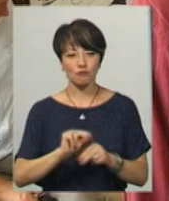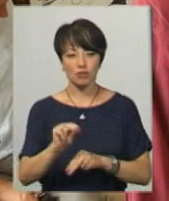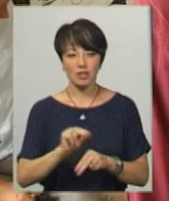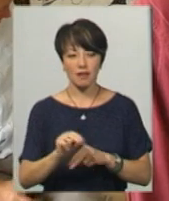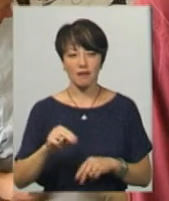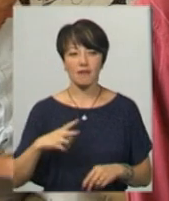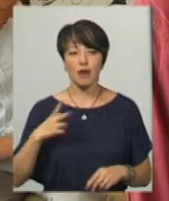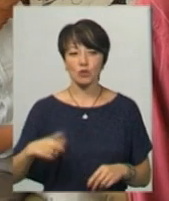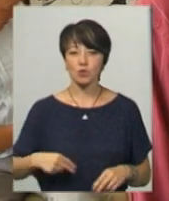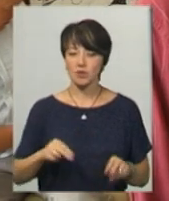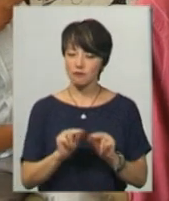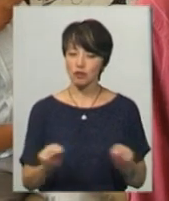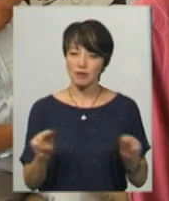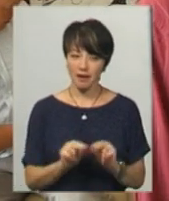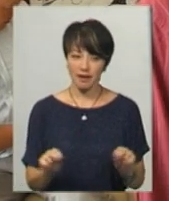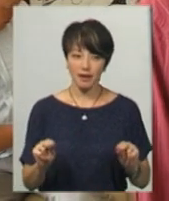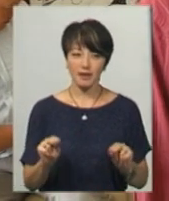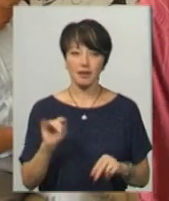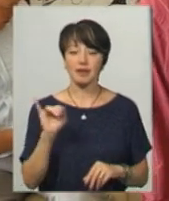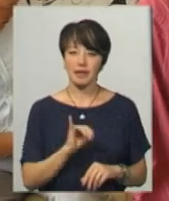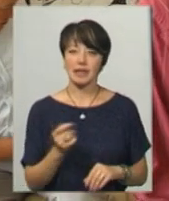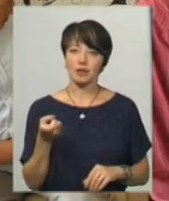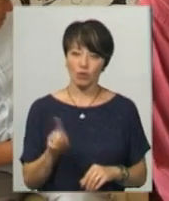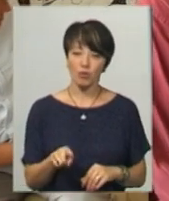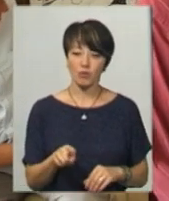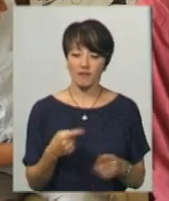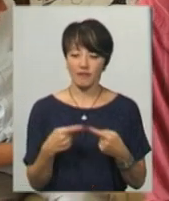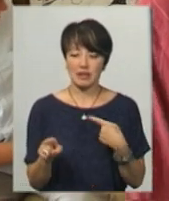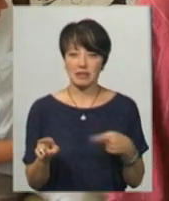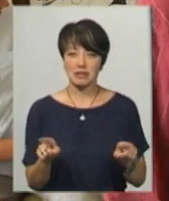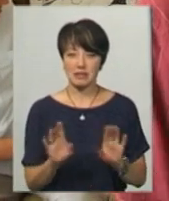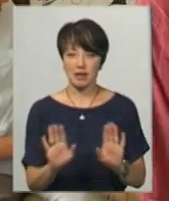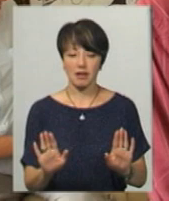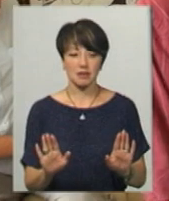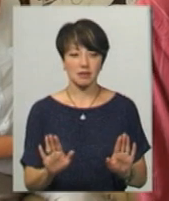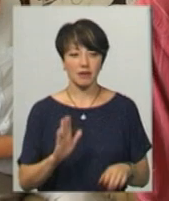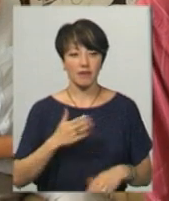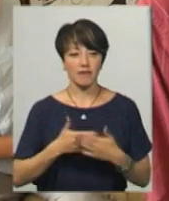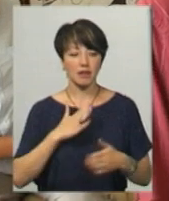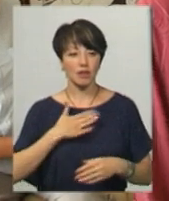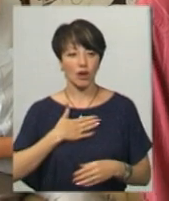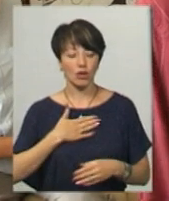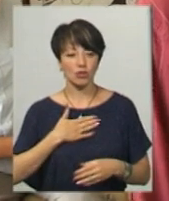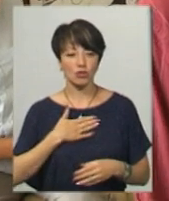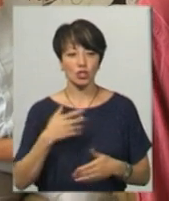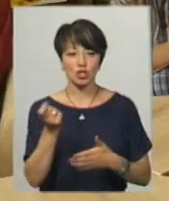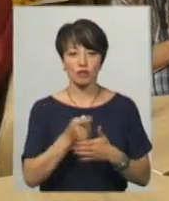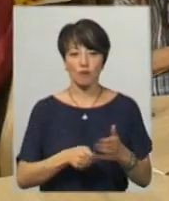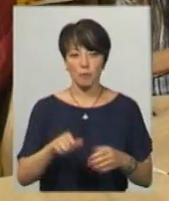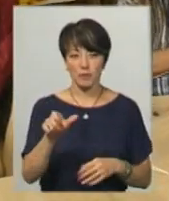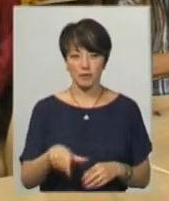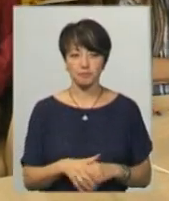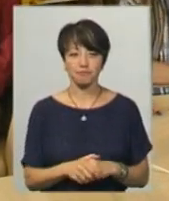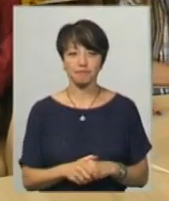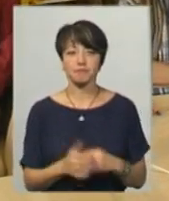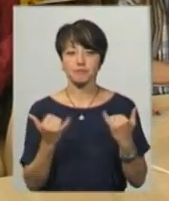французькі вчителя. І тому воно відрізняється від нас, від наших живописців. Сергій